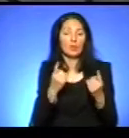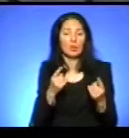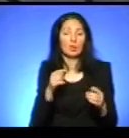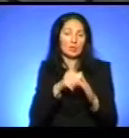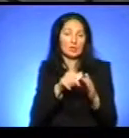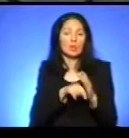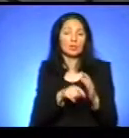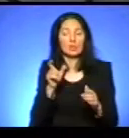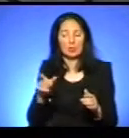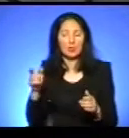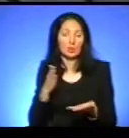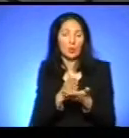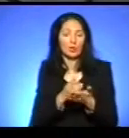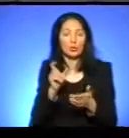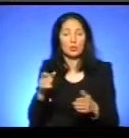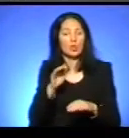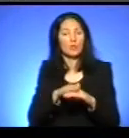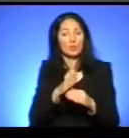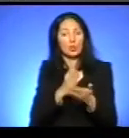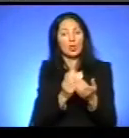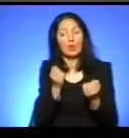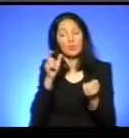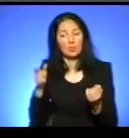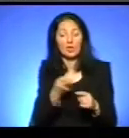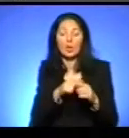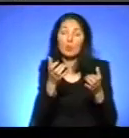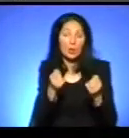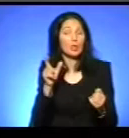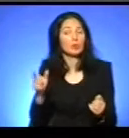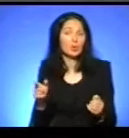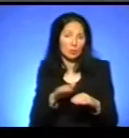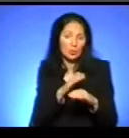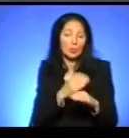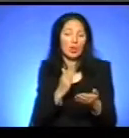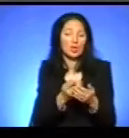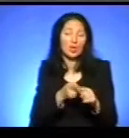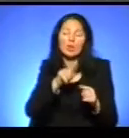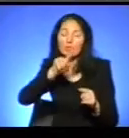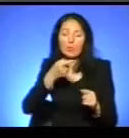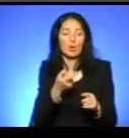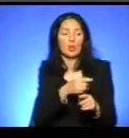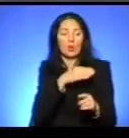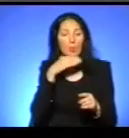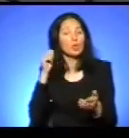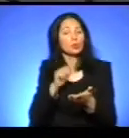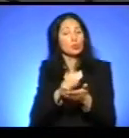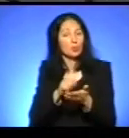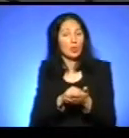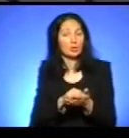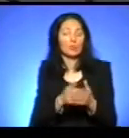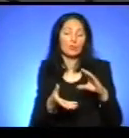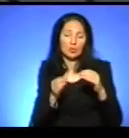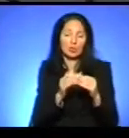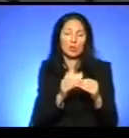Так, безперечно. Бо є перевізник, який бере людину, а є, який вимагає дуже багато різних документів, і в